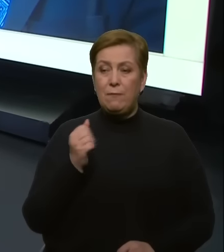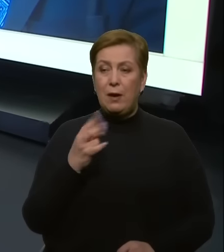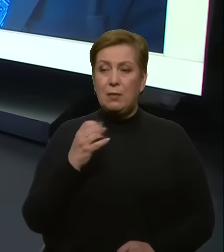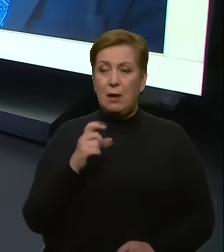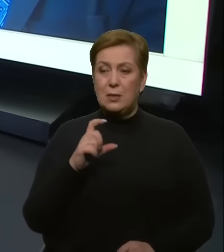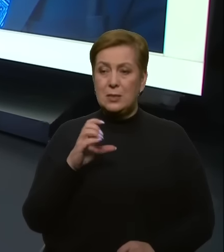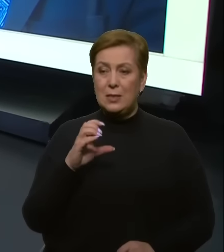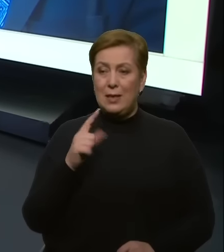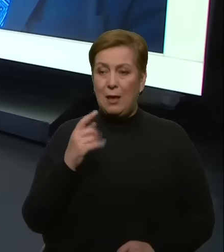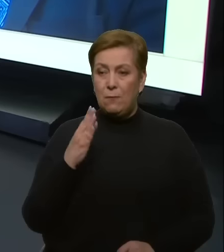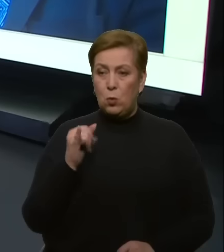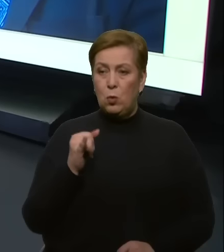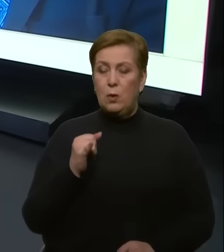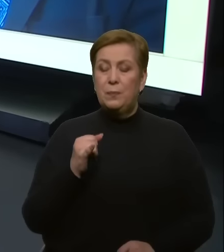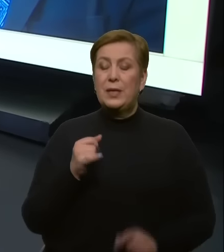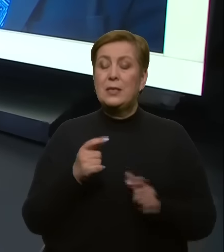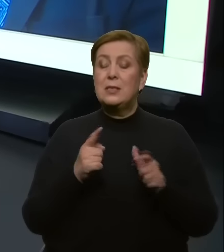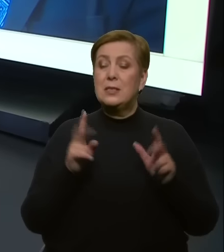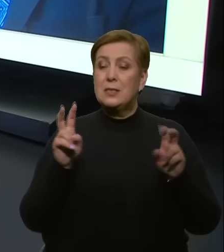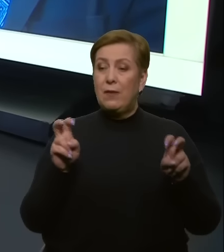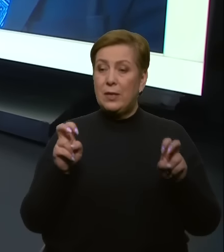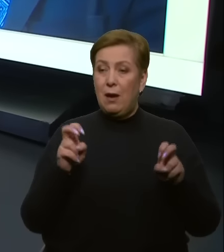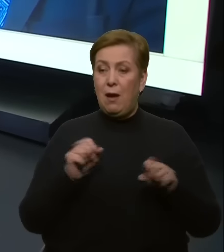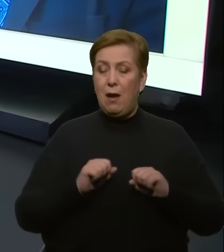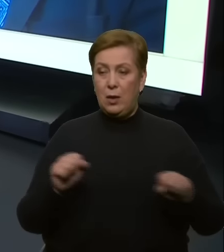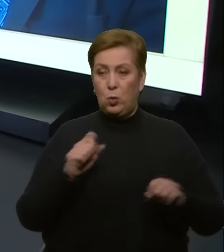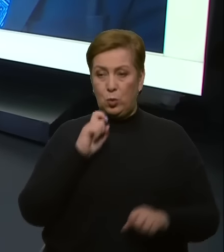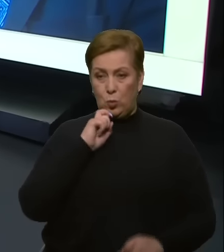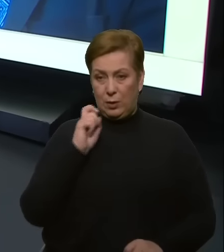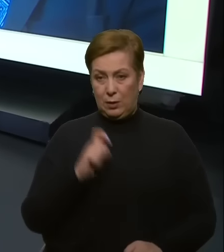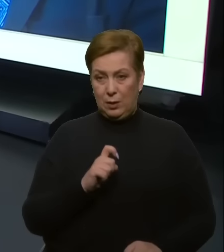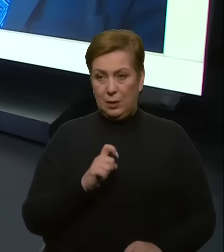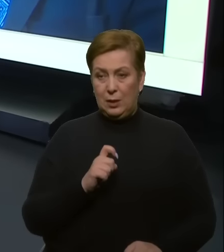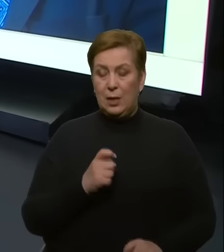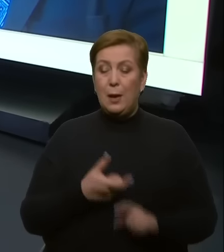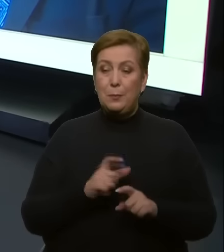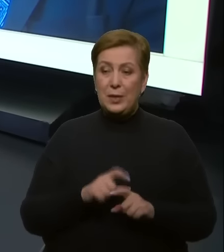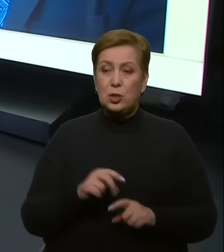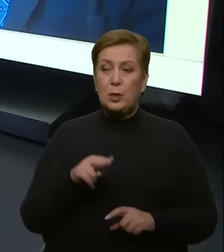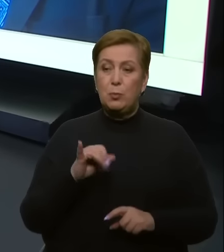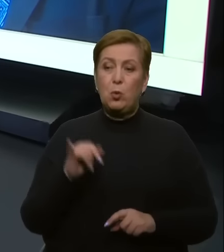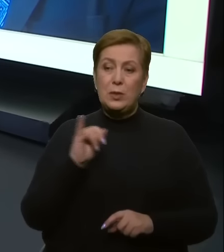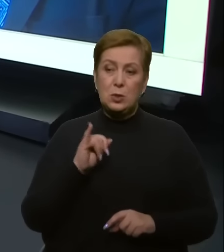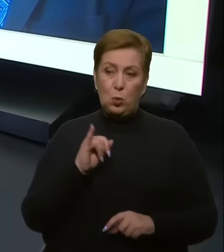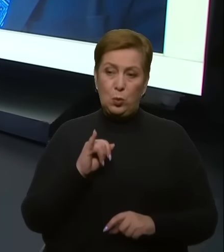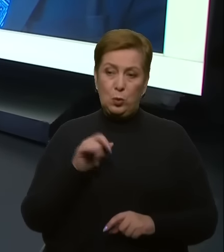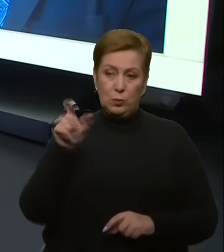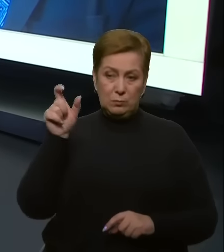25 тисяч підписів до річниці анексії Криму. Більше про історію Геннадія. Дивіться.